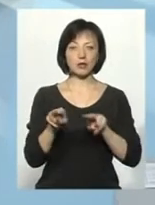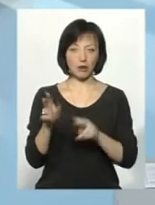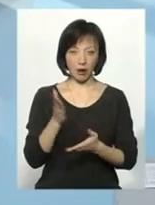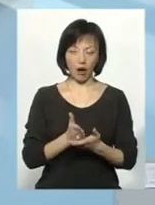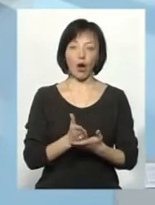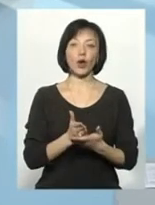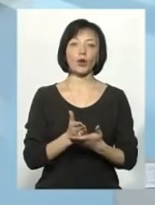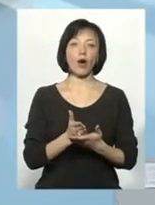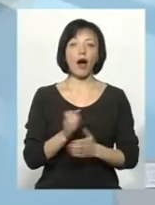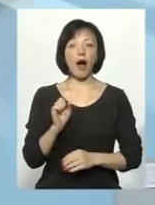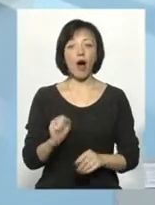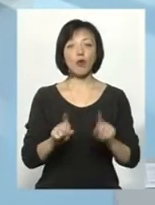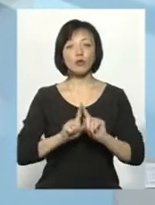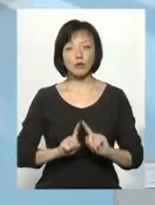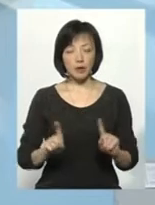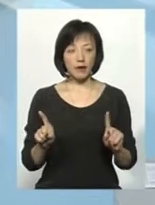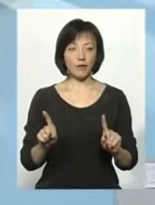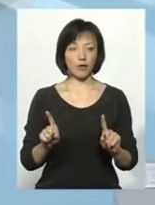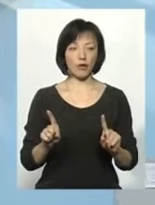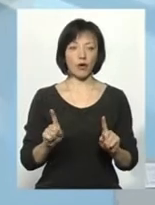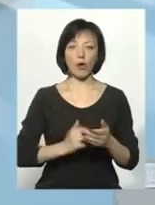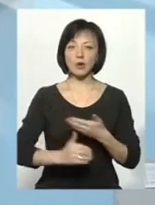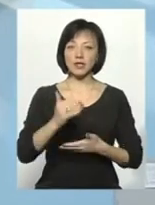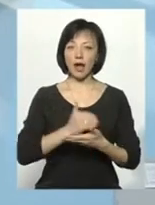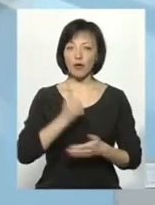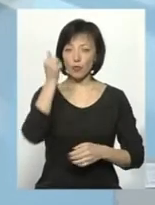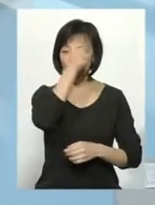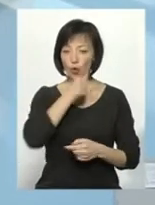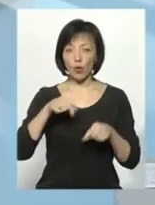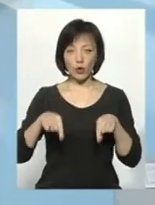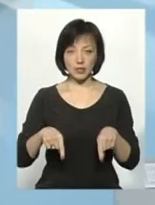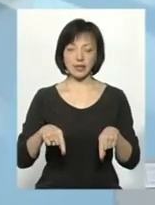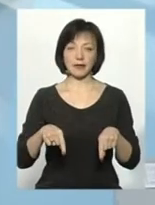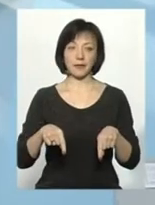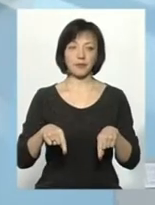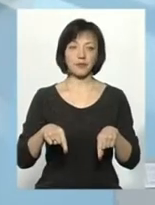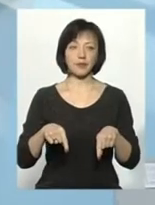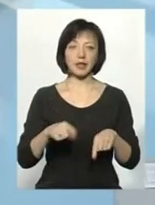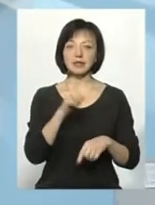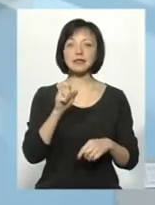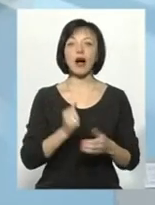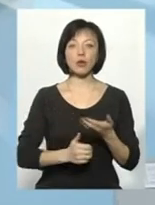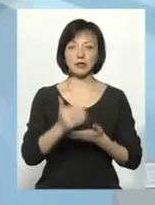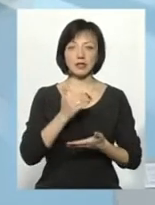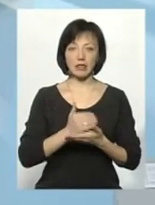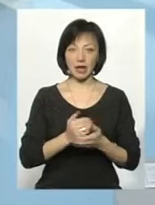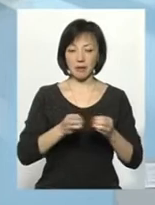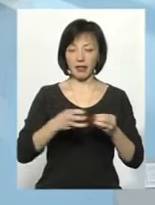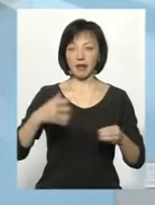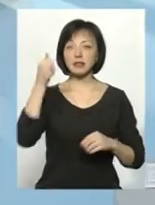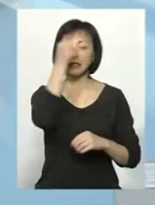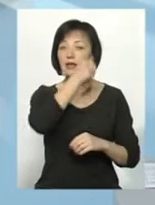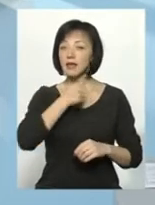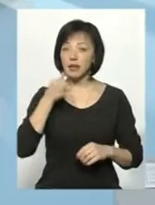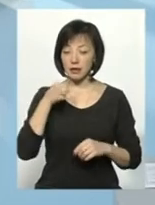А особливо в останньому році, останній рік, 2015-й,